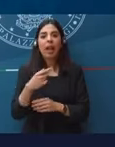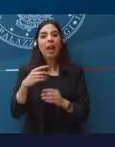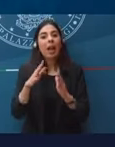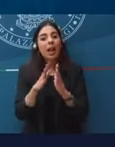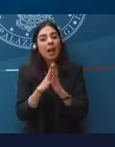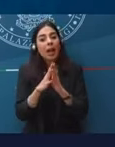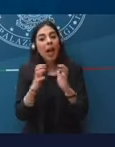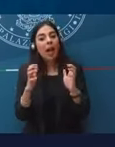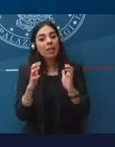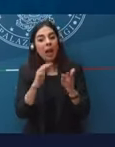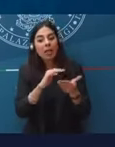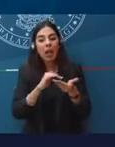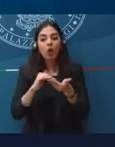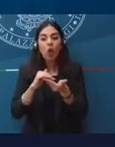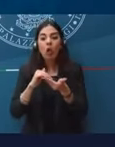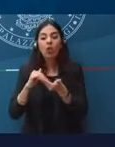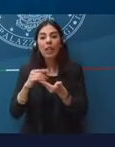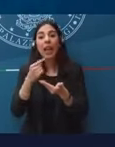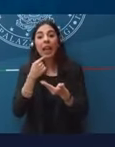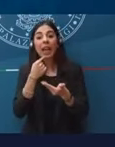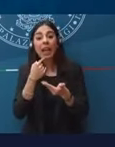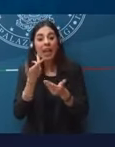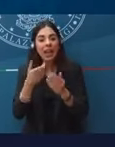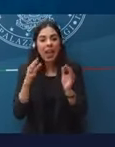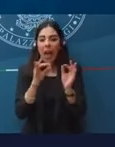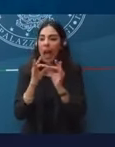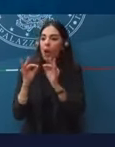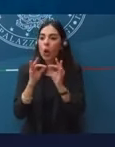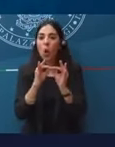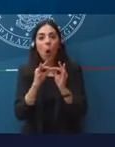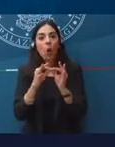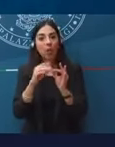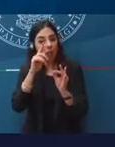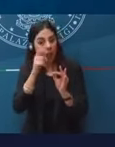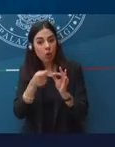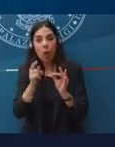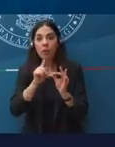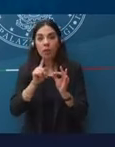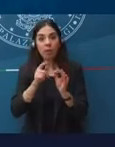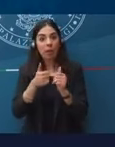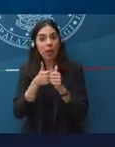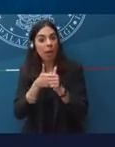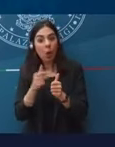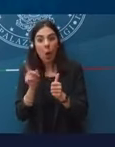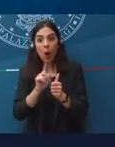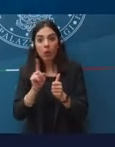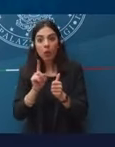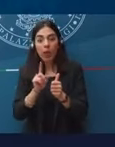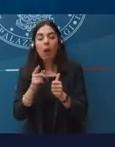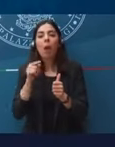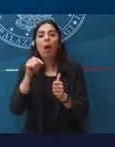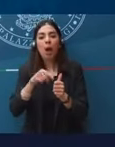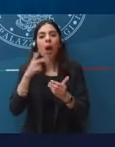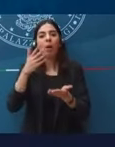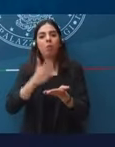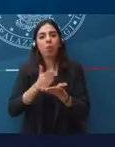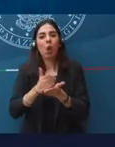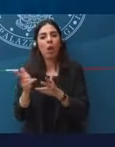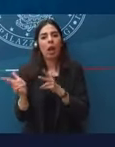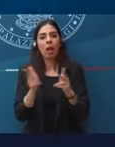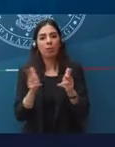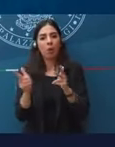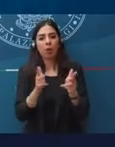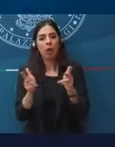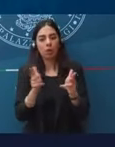di quelle società, che non rispettano gli accordi. Noi l'abbiamo fatto e lo continueremo a fare. E non è